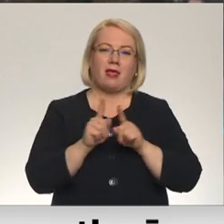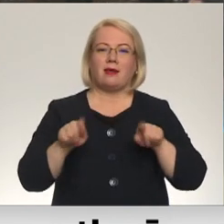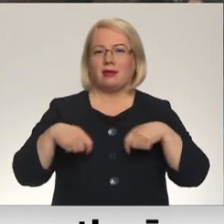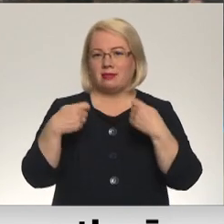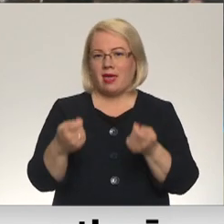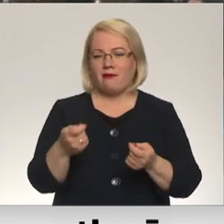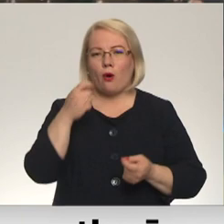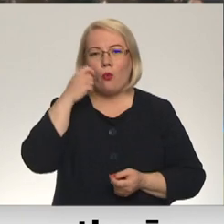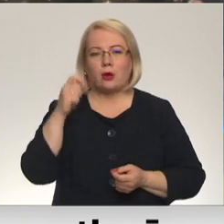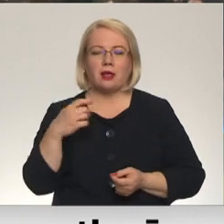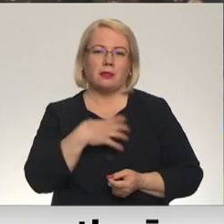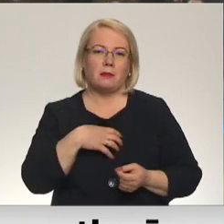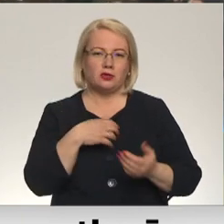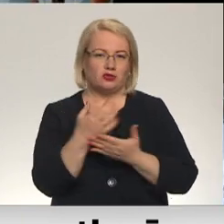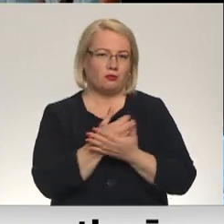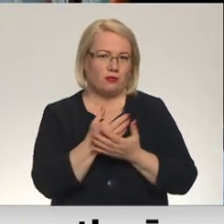nepieciešamos ienākumus.